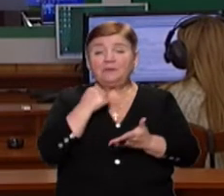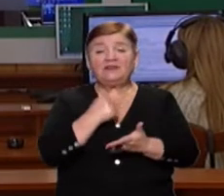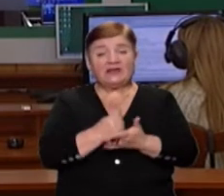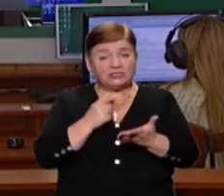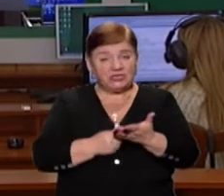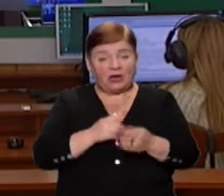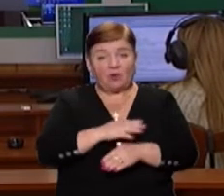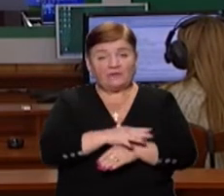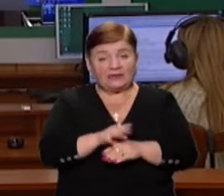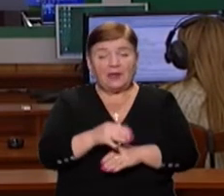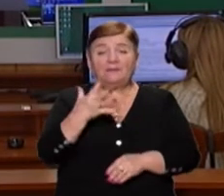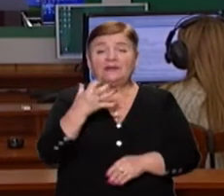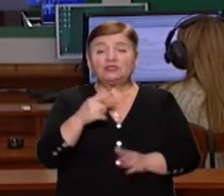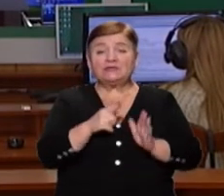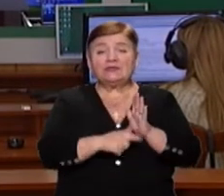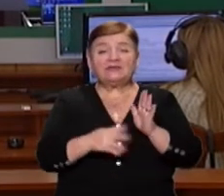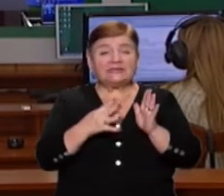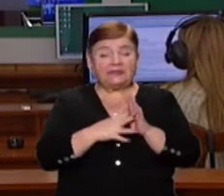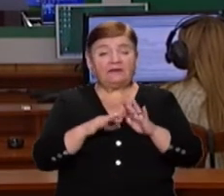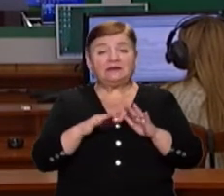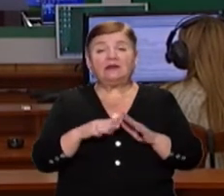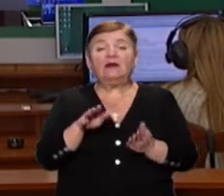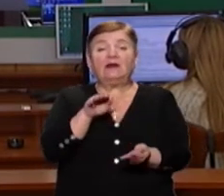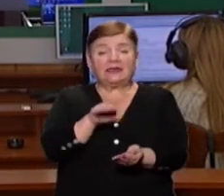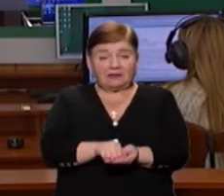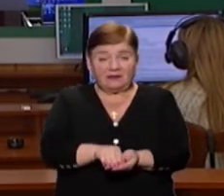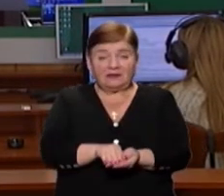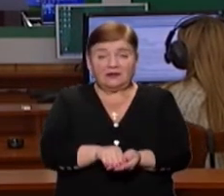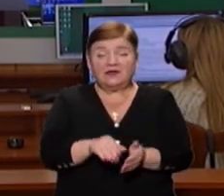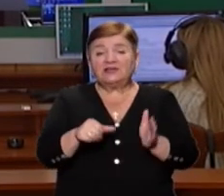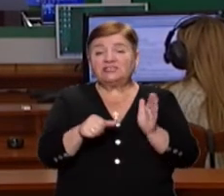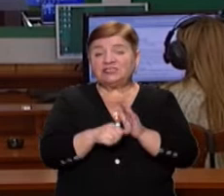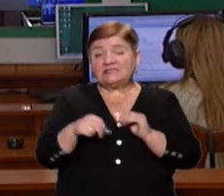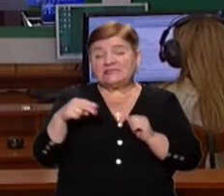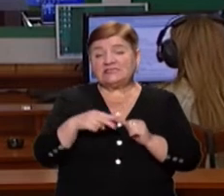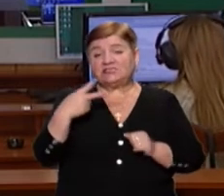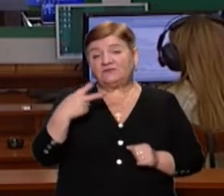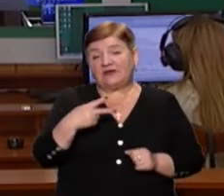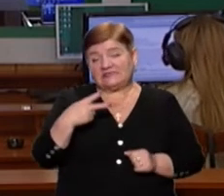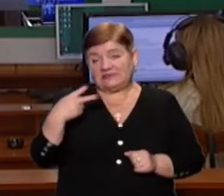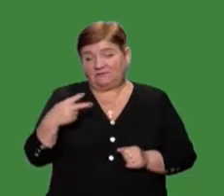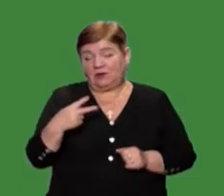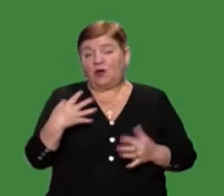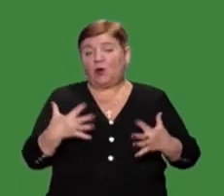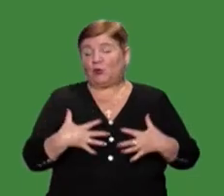-19. З них 579 випадків летальних, 6 227 людей одужали.